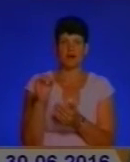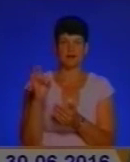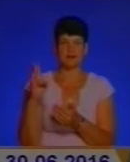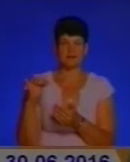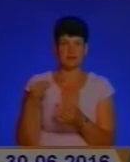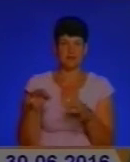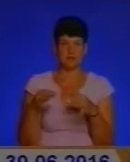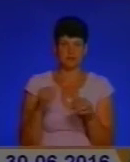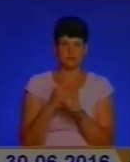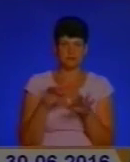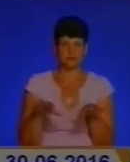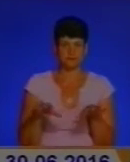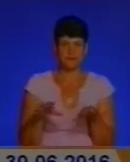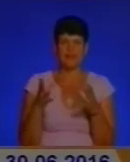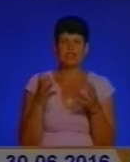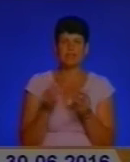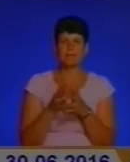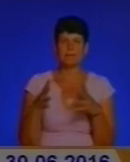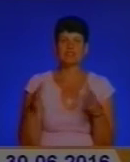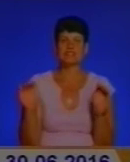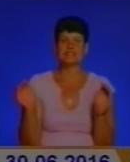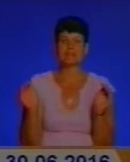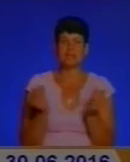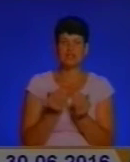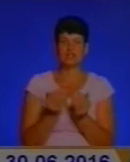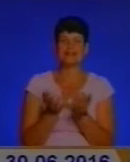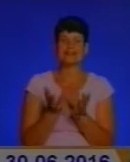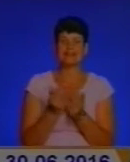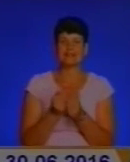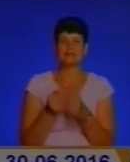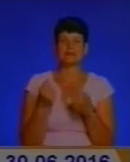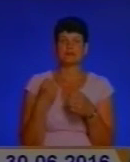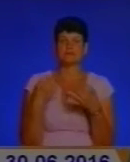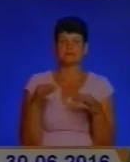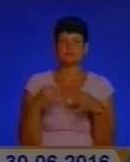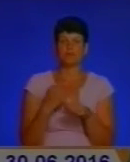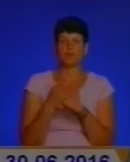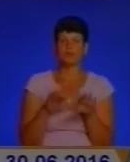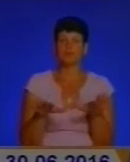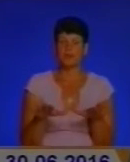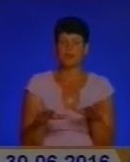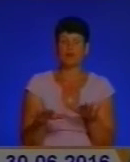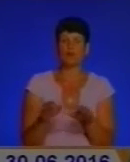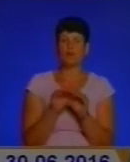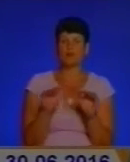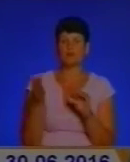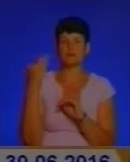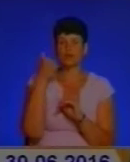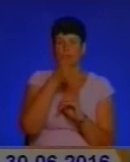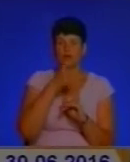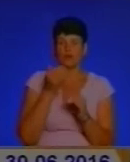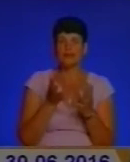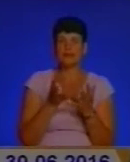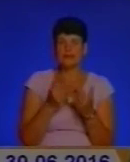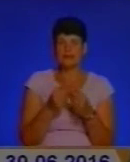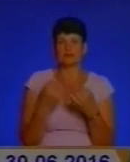ще більше зменшилася кількість вакансій. У порівні з минулим роком кількість вакансій зменшилася на